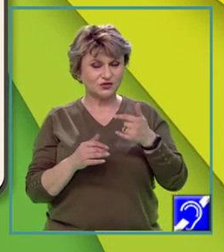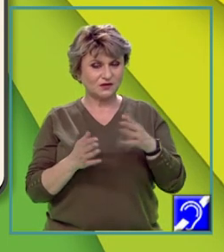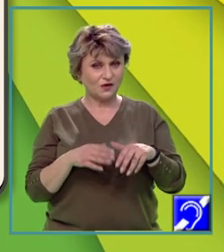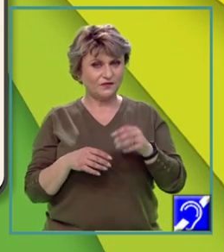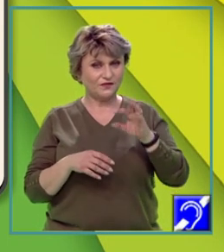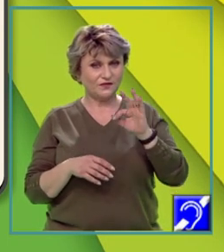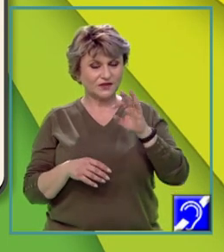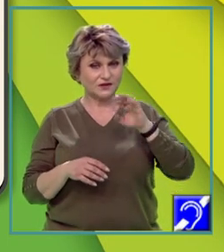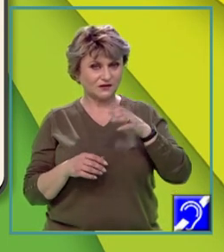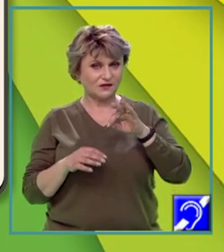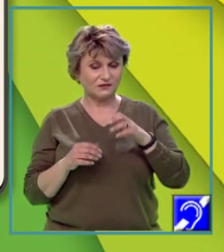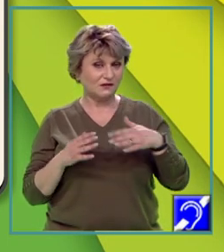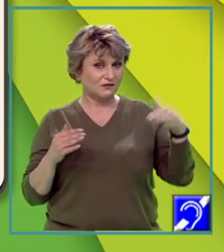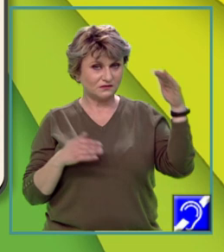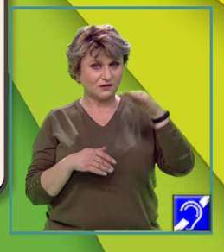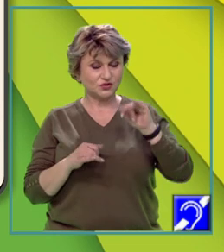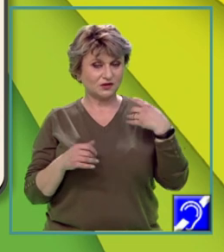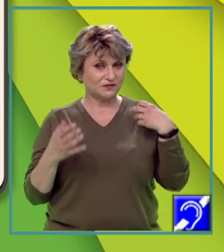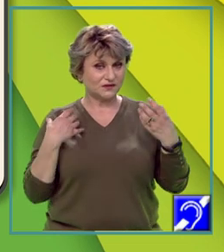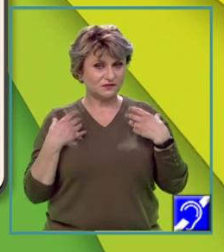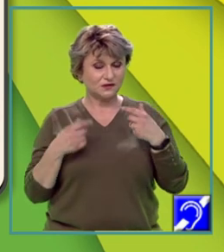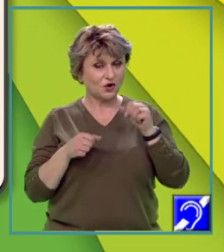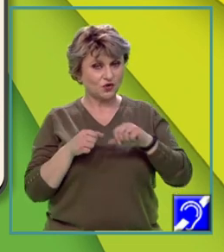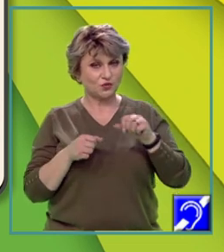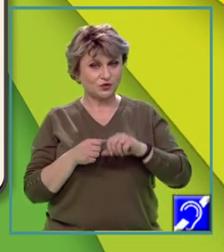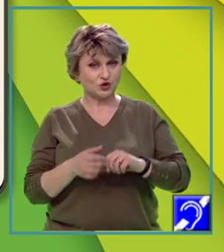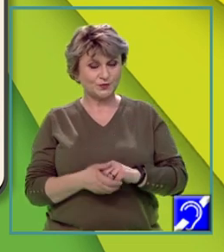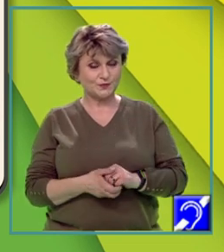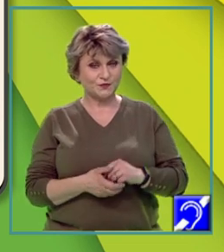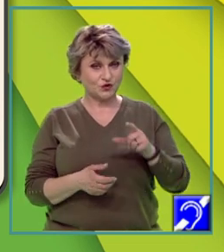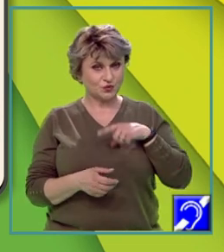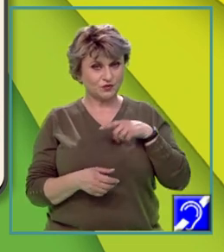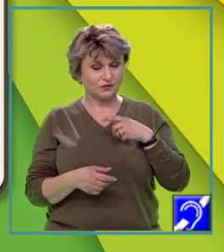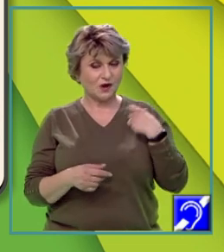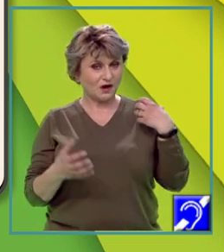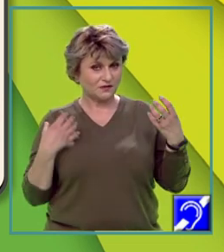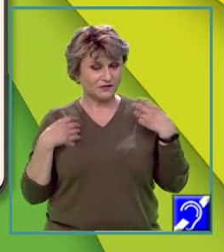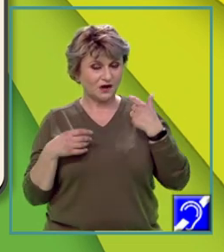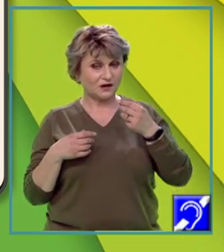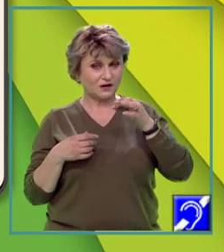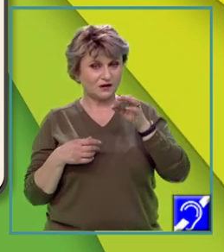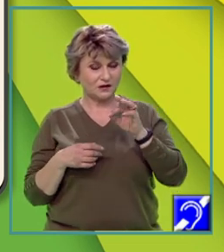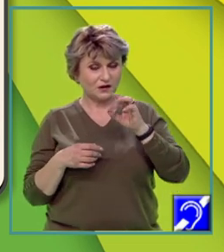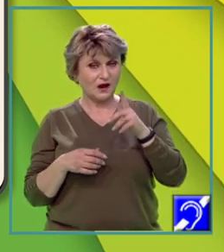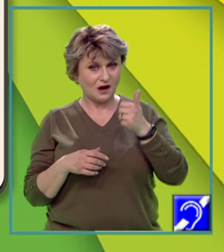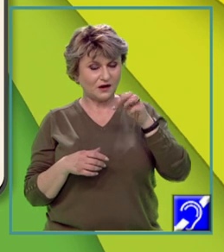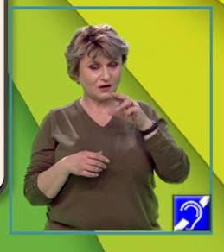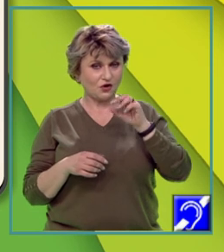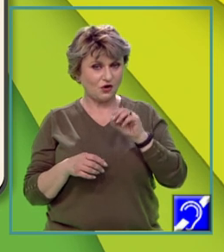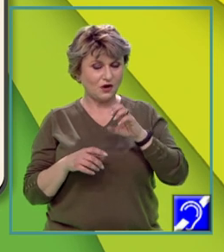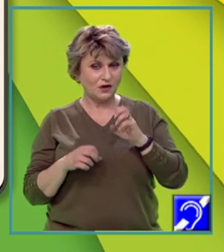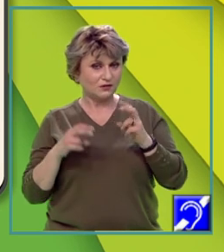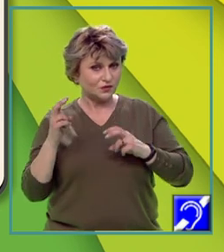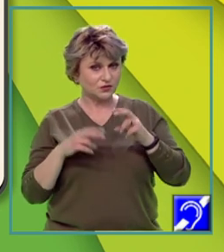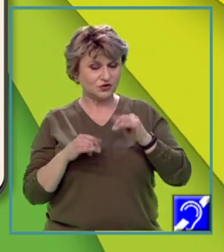fertilitate ridicată. Activitățile economice sunt activității agricole, industriale și, cu un